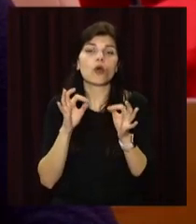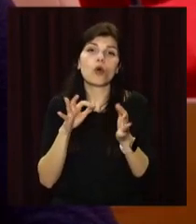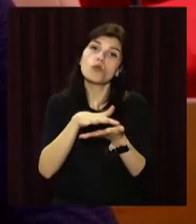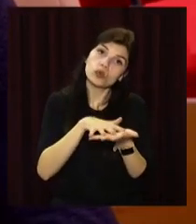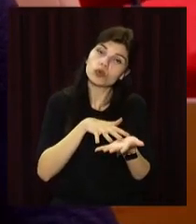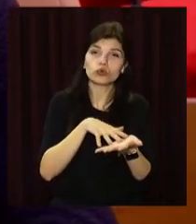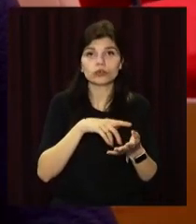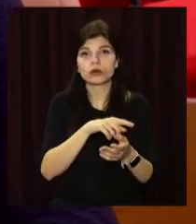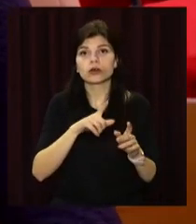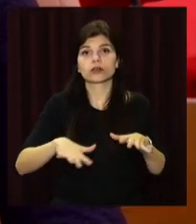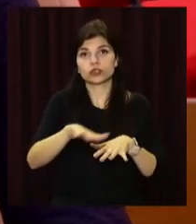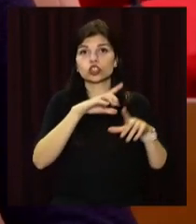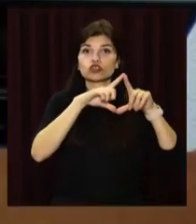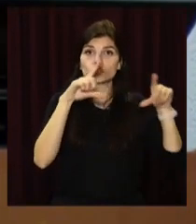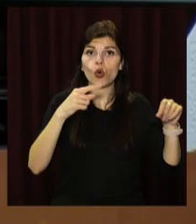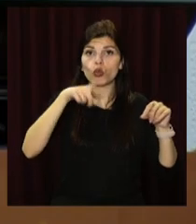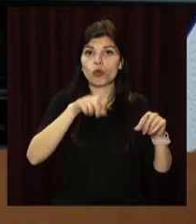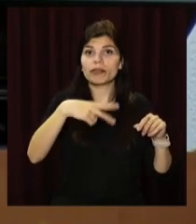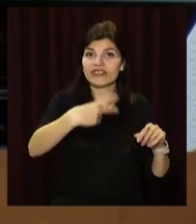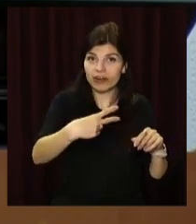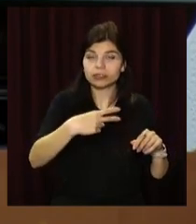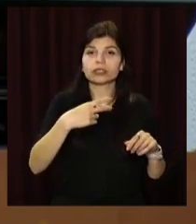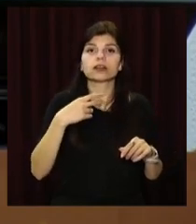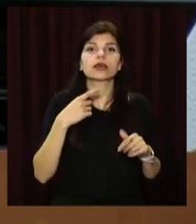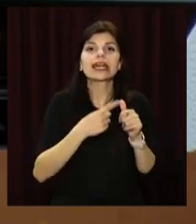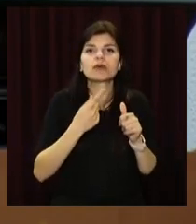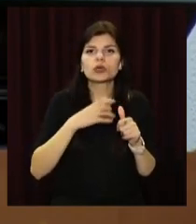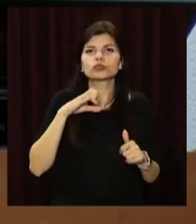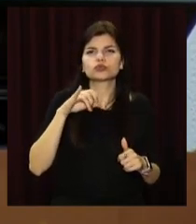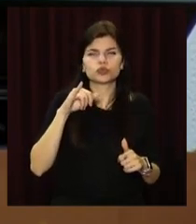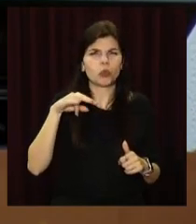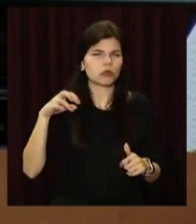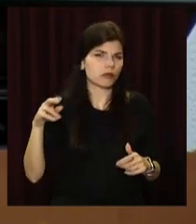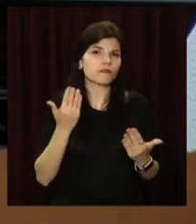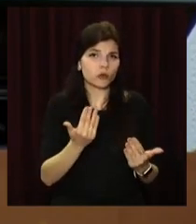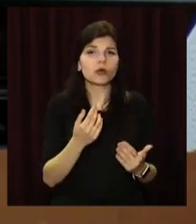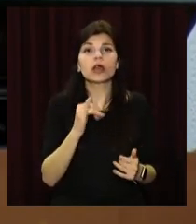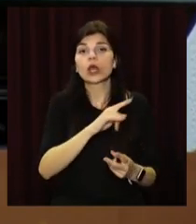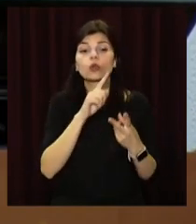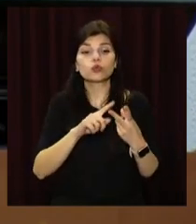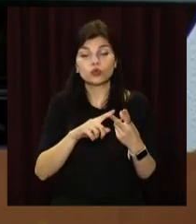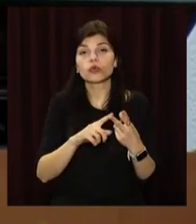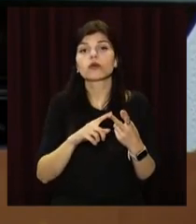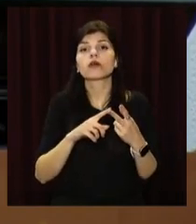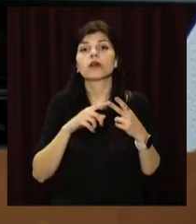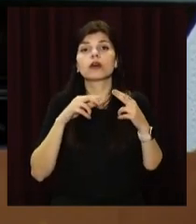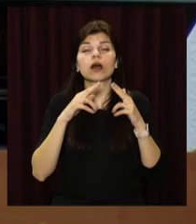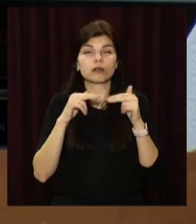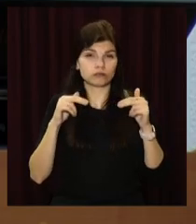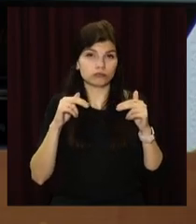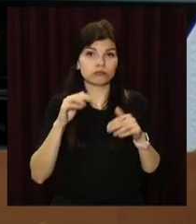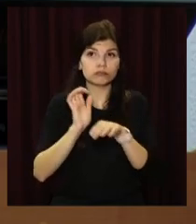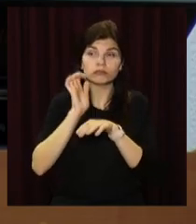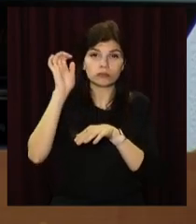закладу середньої загальноосвітної школи номер 20 імені Олександра Стовби Кам'янської міської ради. І друге, до голови Дніпропетровської обласної державної